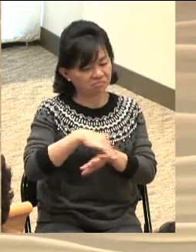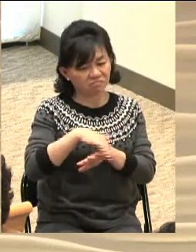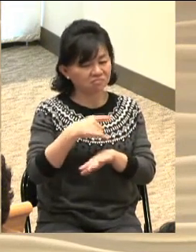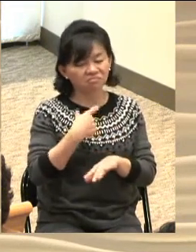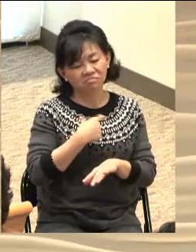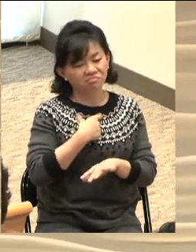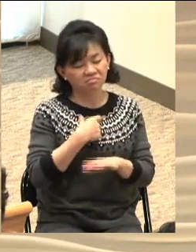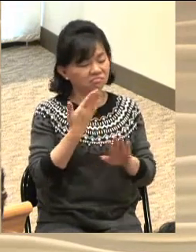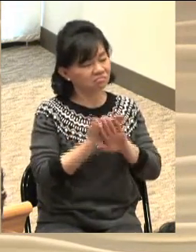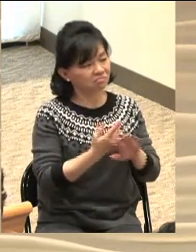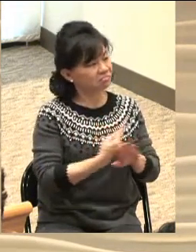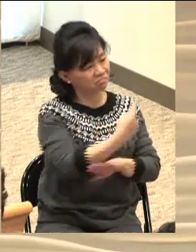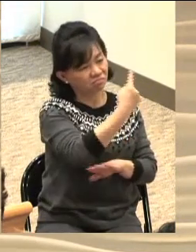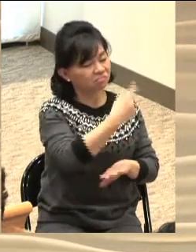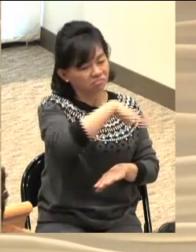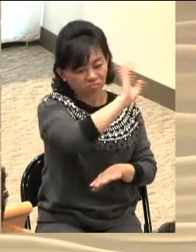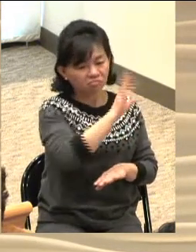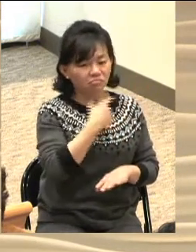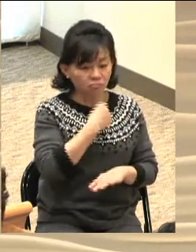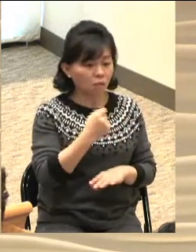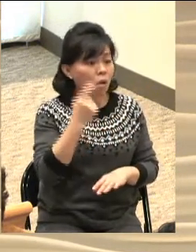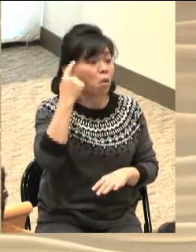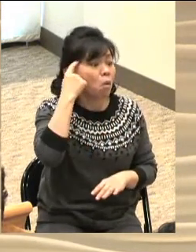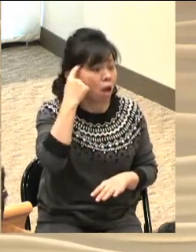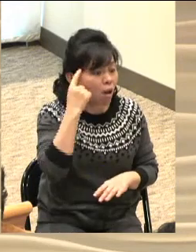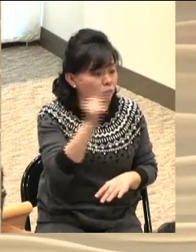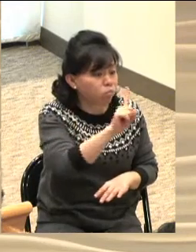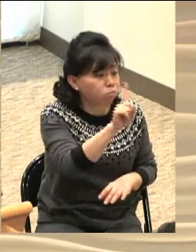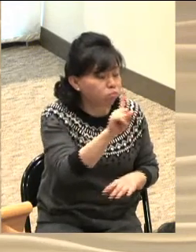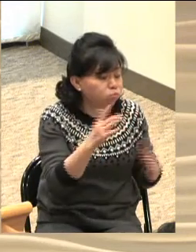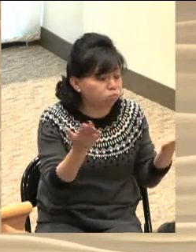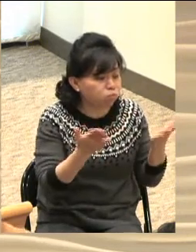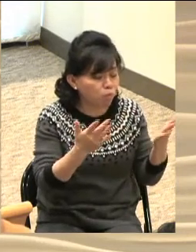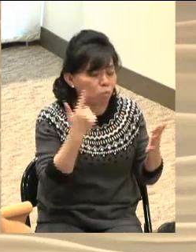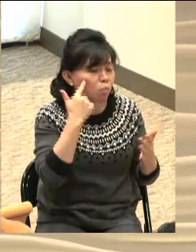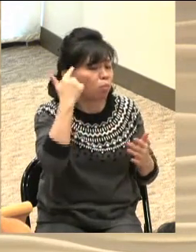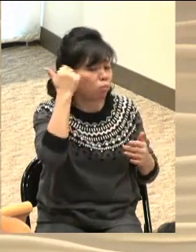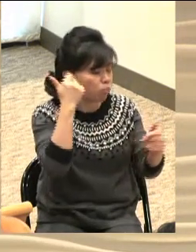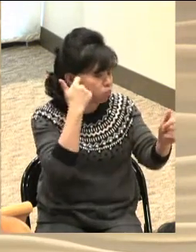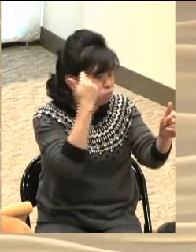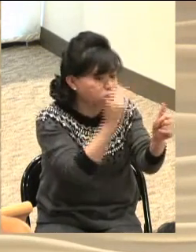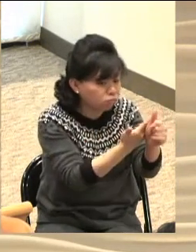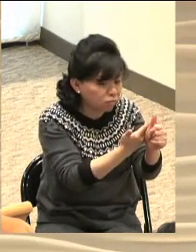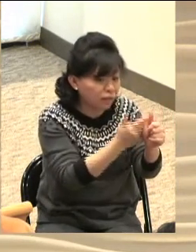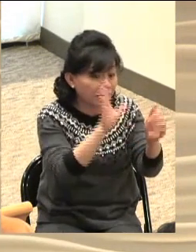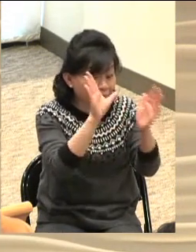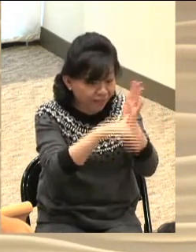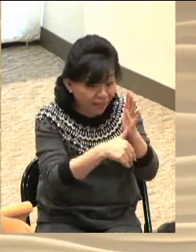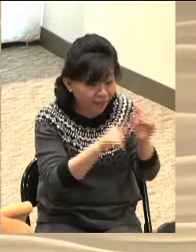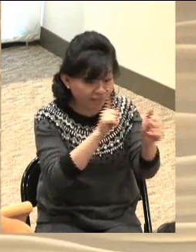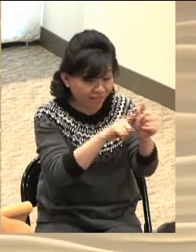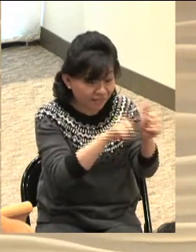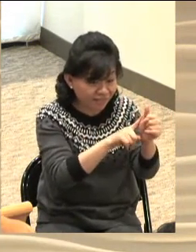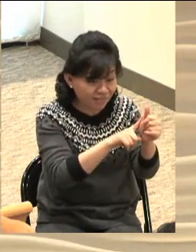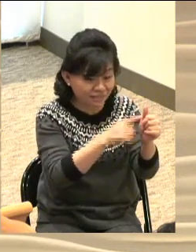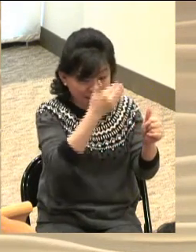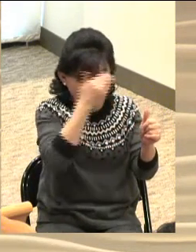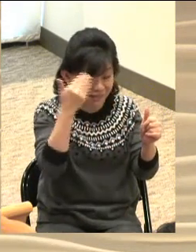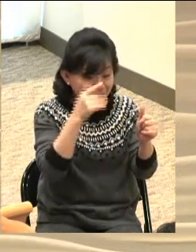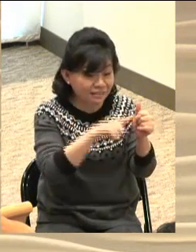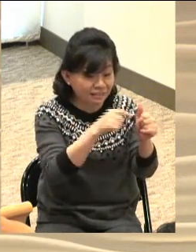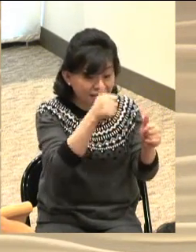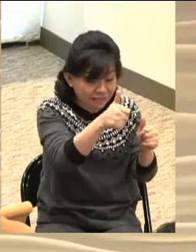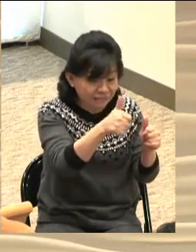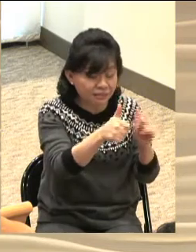아니 도대체 무슨 일이 있었냐 왜 그러는 것이냐 물어보았더니 그 형제가